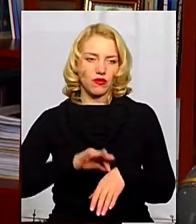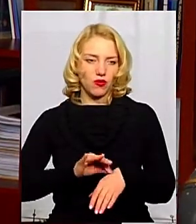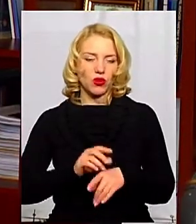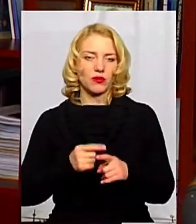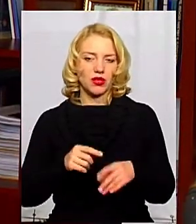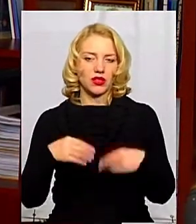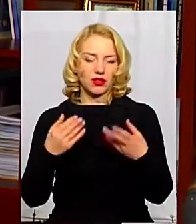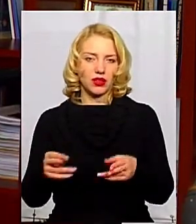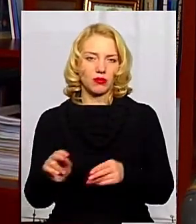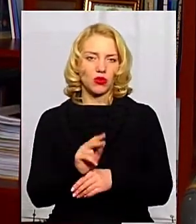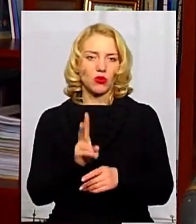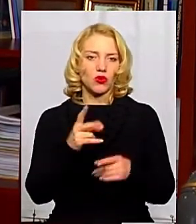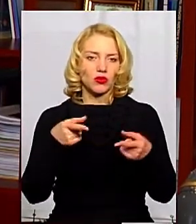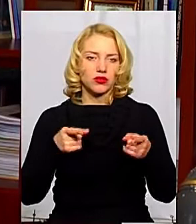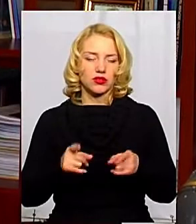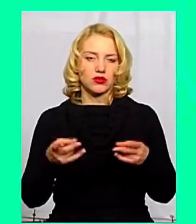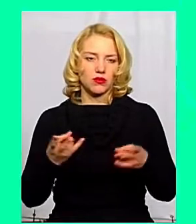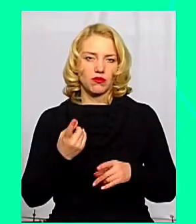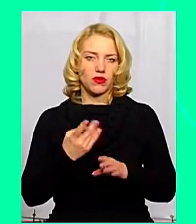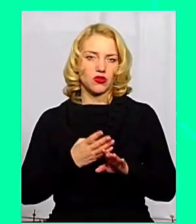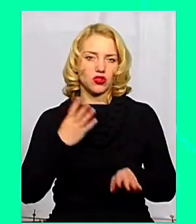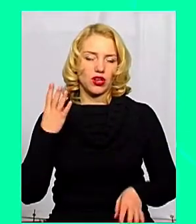цю терапію, кому дійсно потрібно в першу чергу.